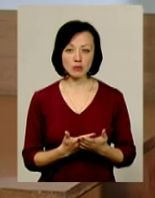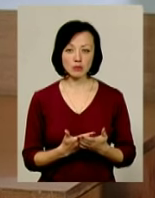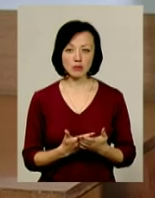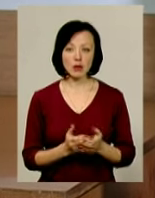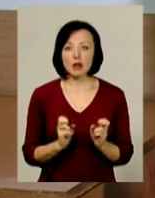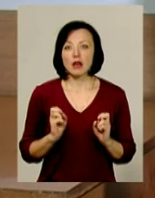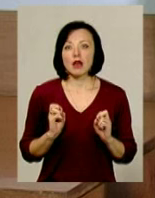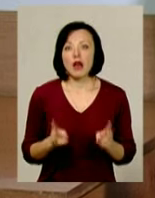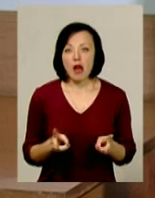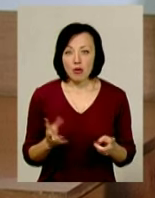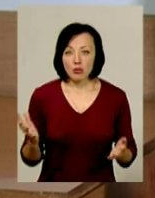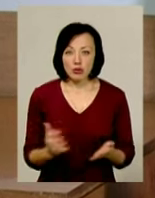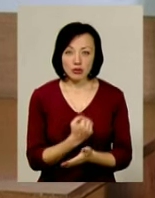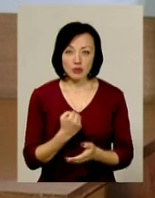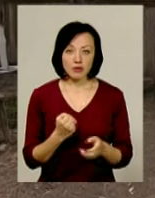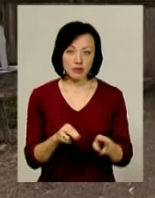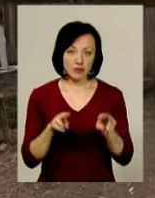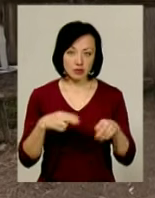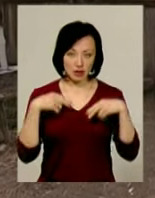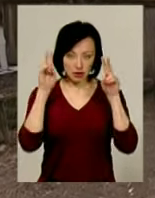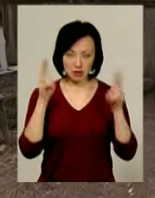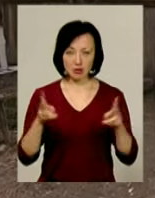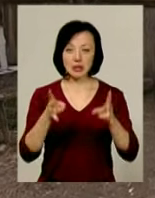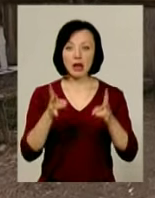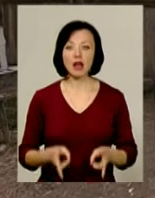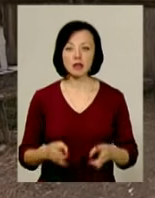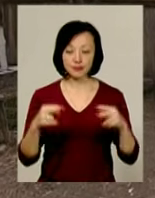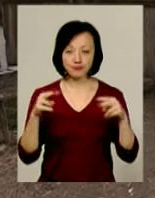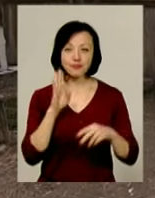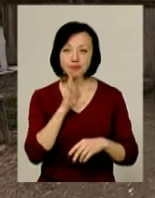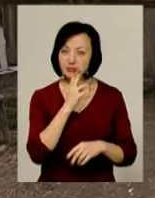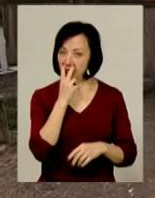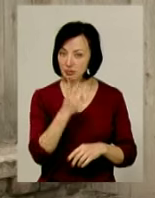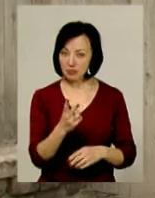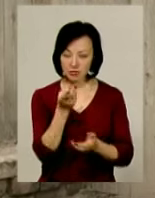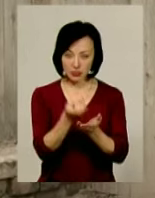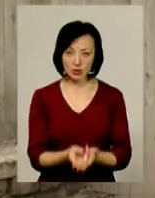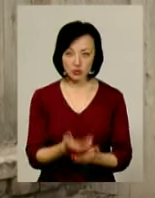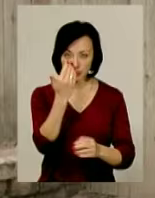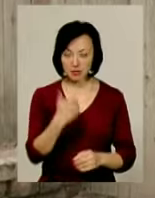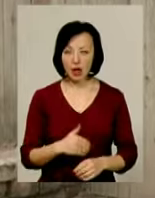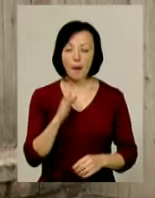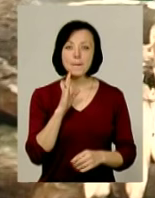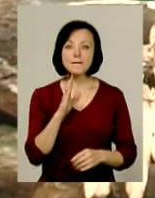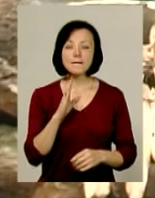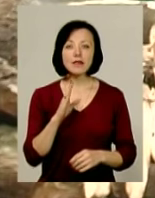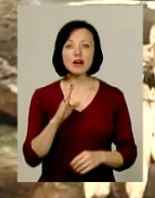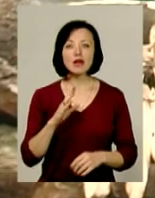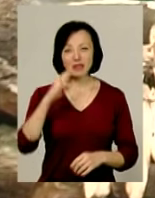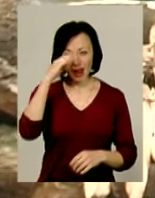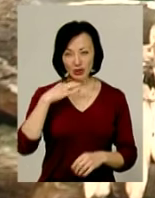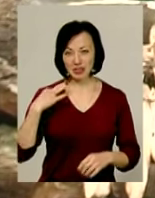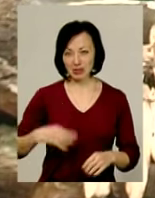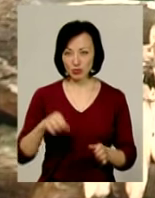Як квестрій вийшов, я сам не знаю. Трагедія сталася на гучах у паралізованої матері. У те, що Василь навмисне застрелив сина,